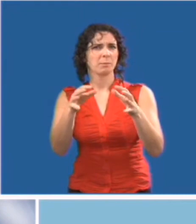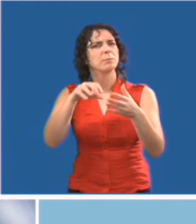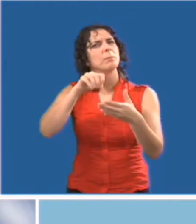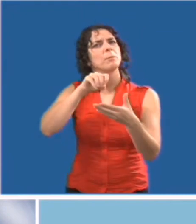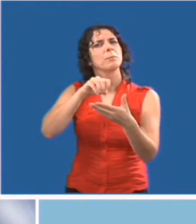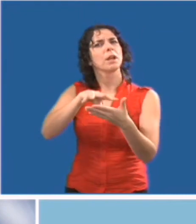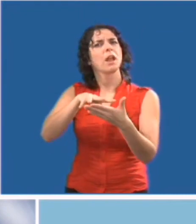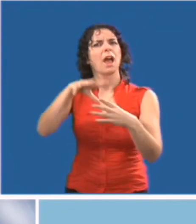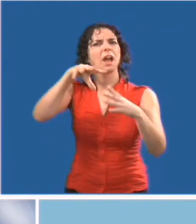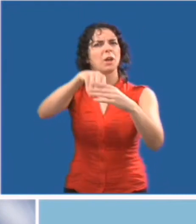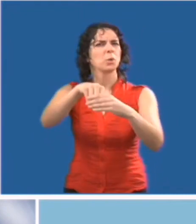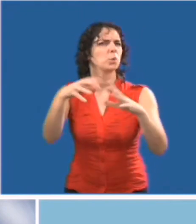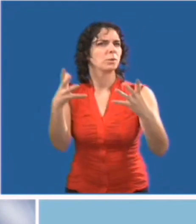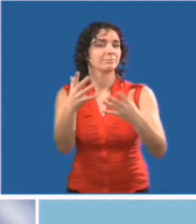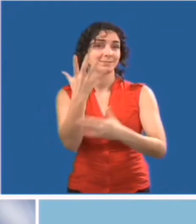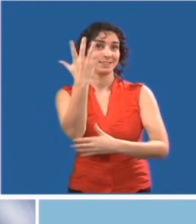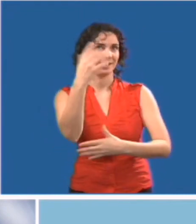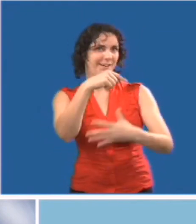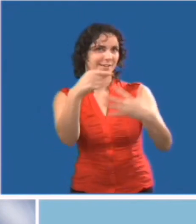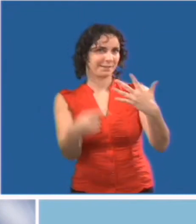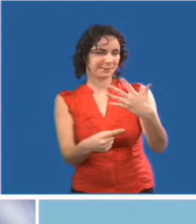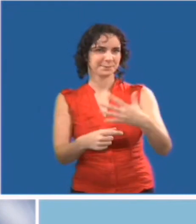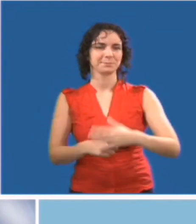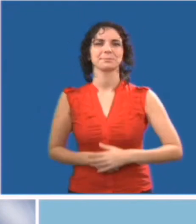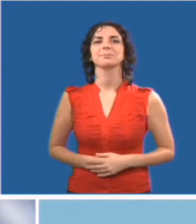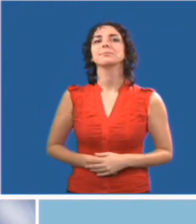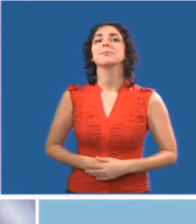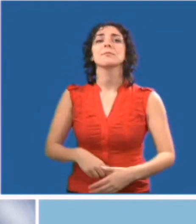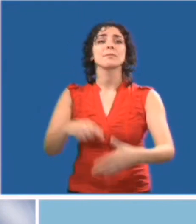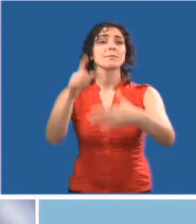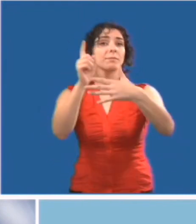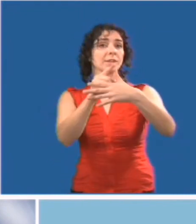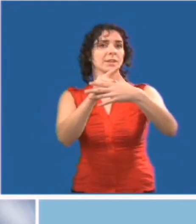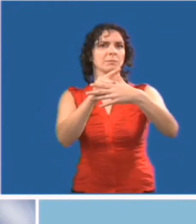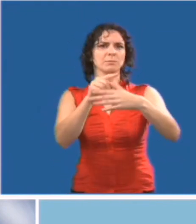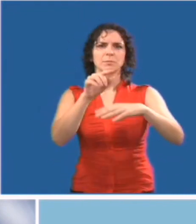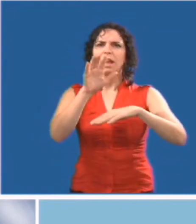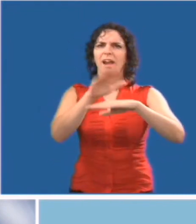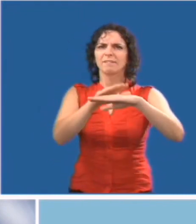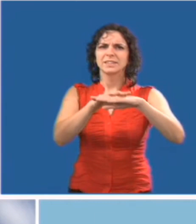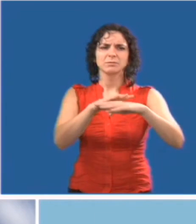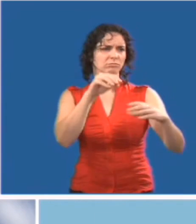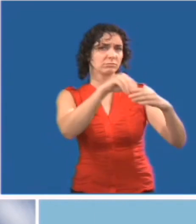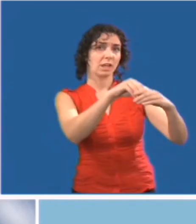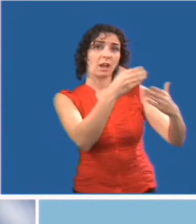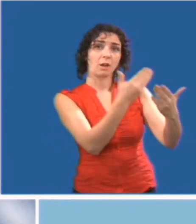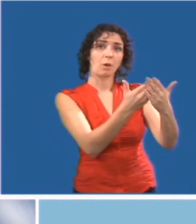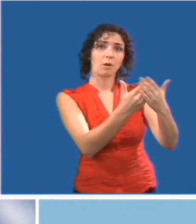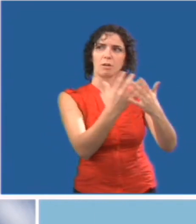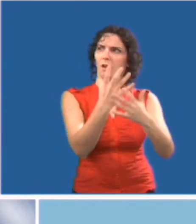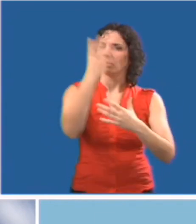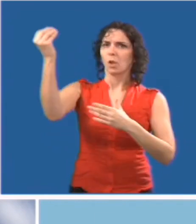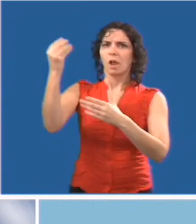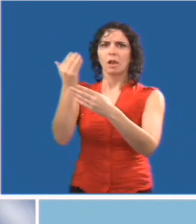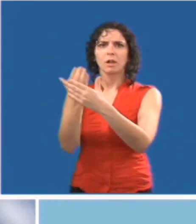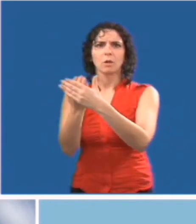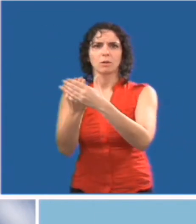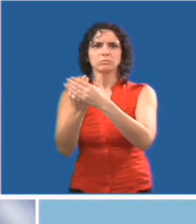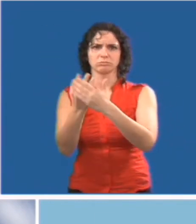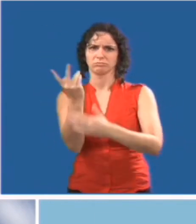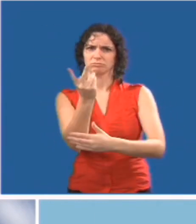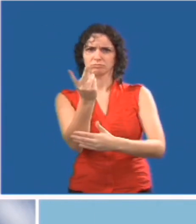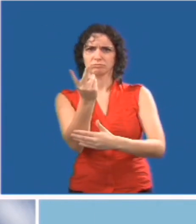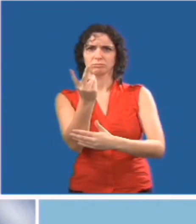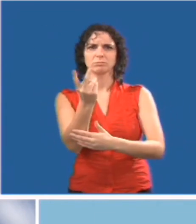pour composer avec une interruption doit inclure les points suivants. Possibilité d'émettre un avis interne et